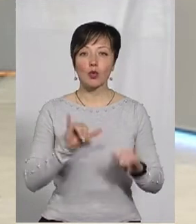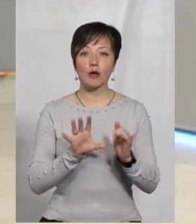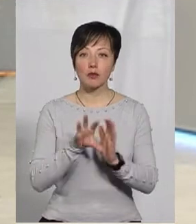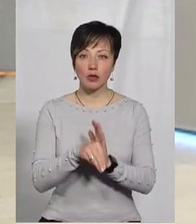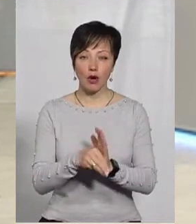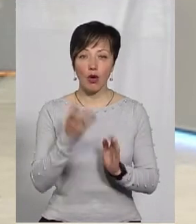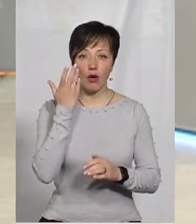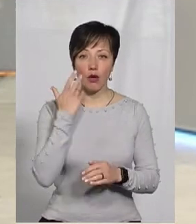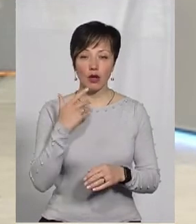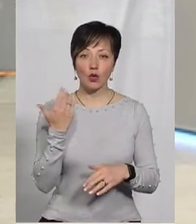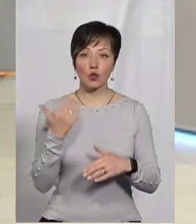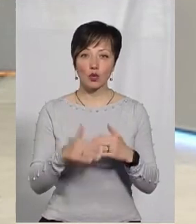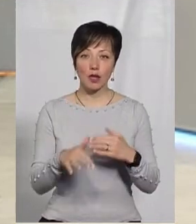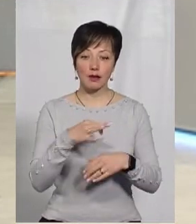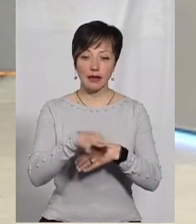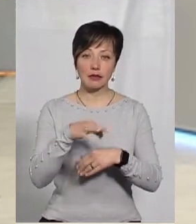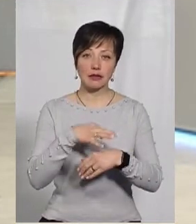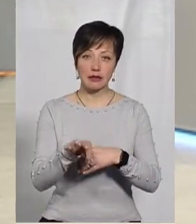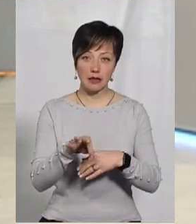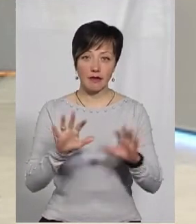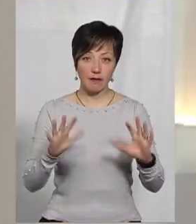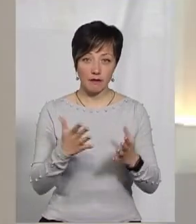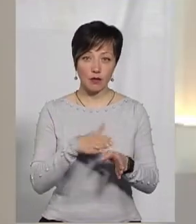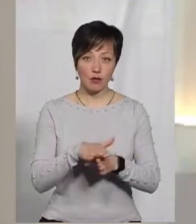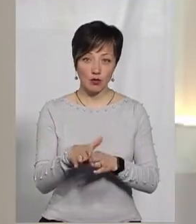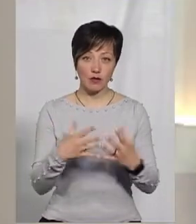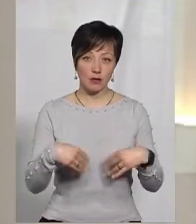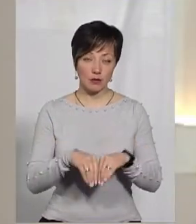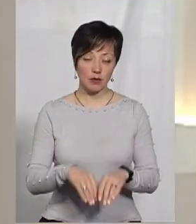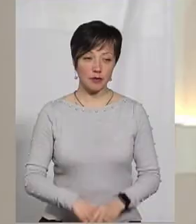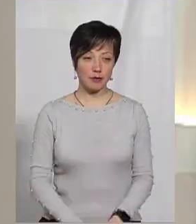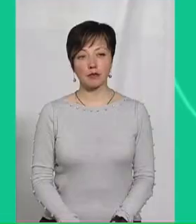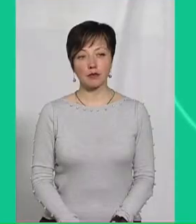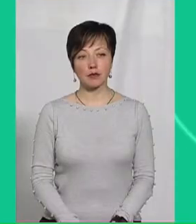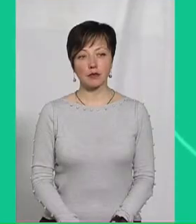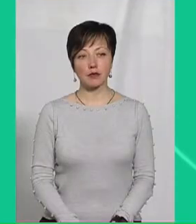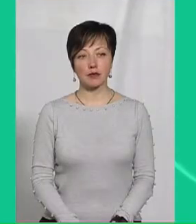як вони вже стали жертвою насильства у сім'ї жорстокості.